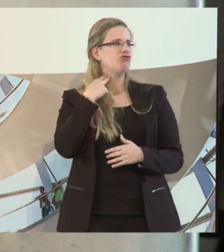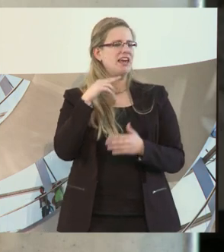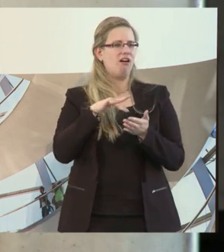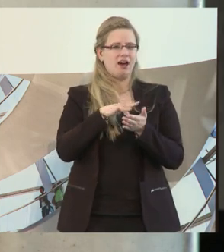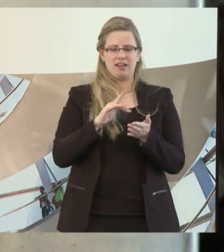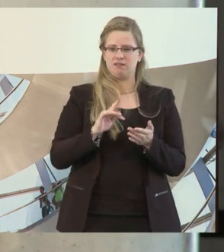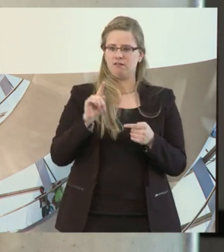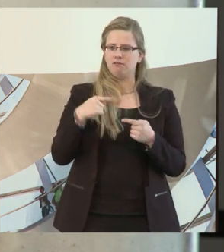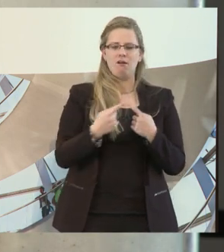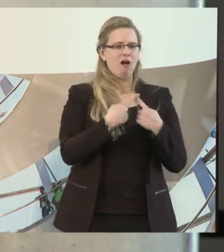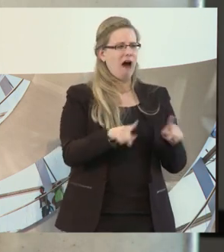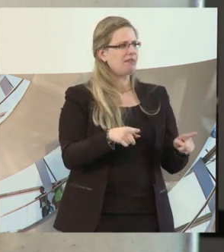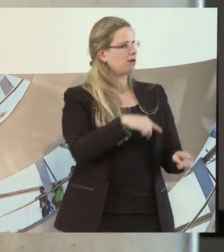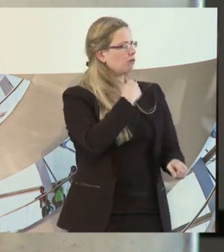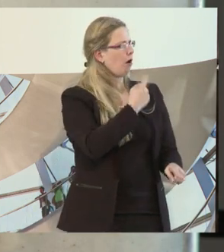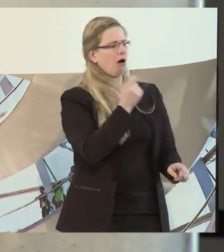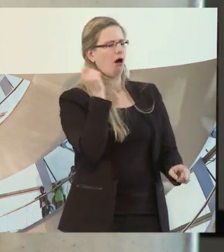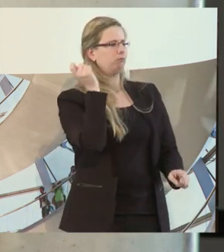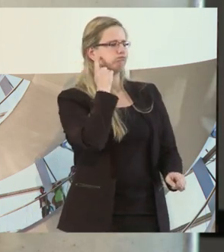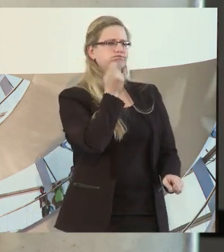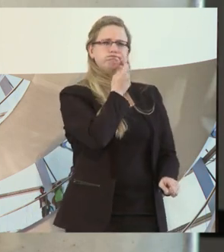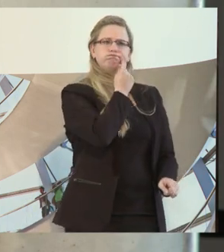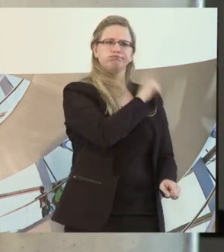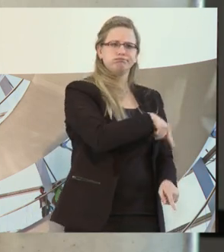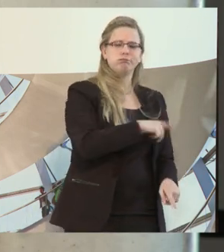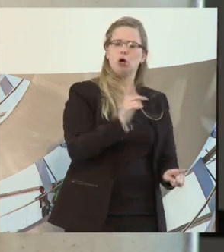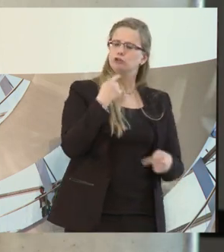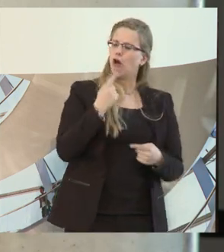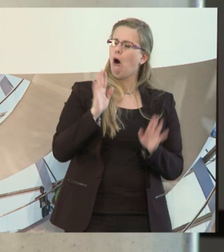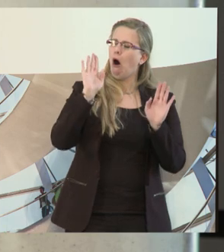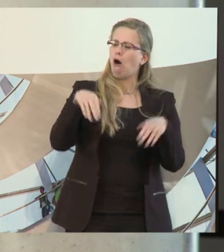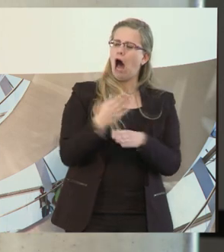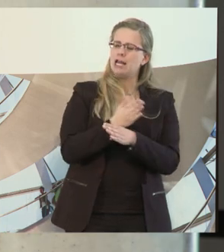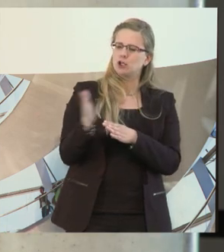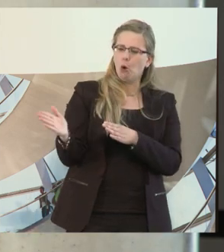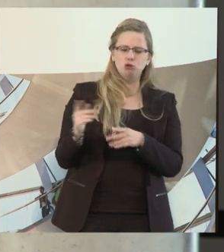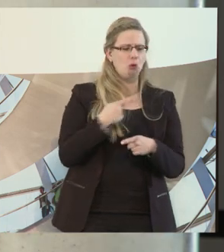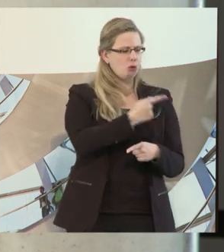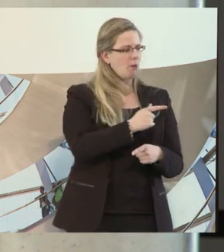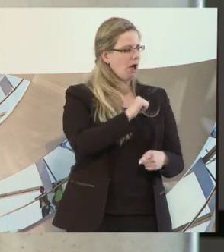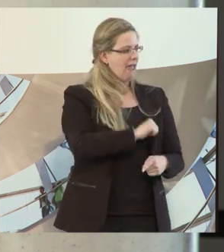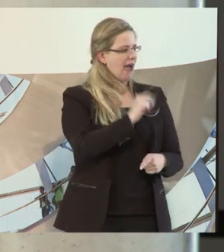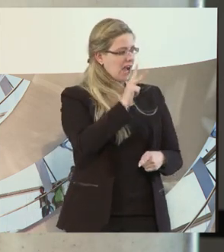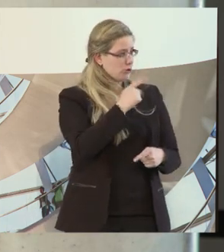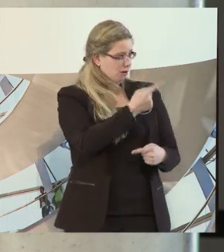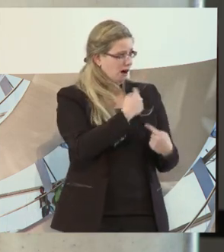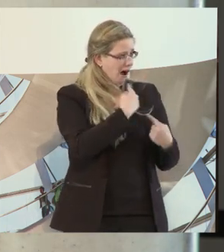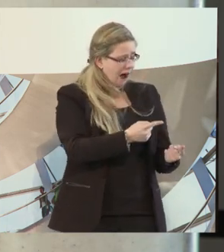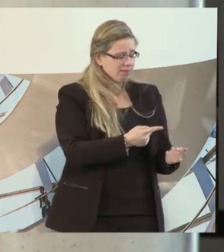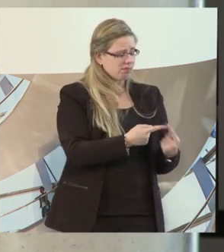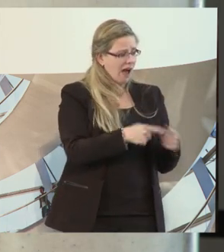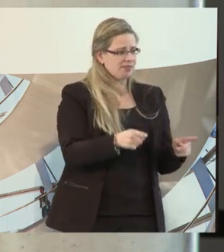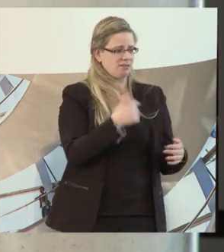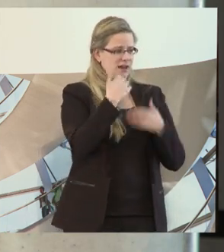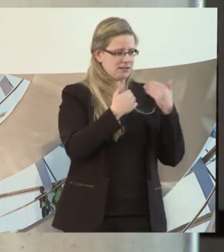in der Republik zuhören, das sind dann immer so Leute, die sagen, ist doch eigentlich alles in Ordnung, wenn der Kauder das so sagt. Und das finde ich eben nicht, weil der